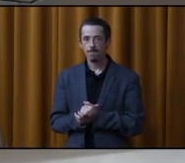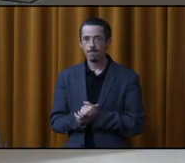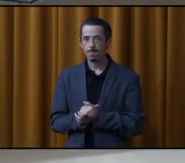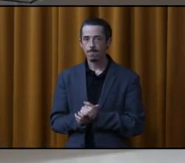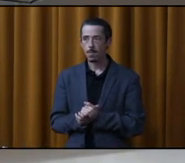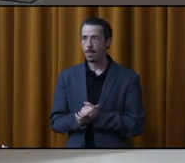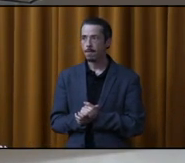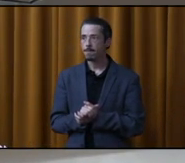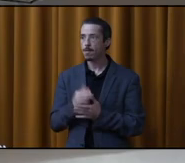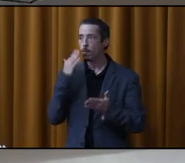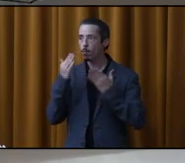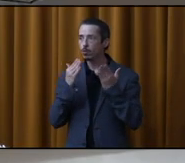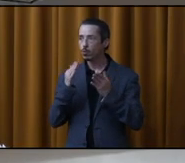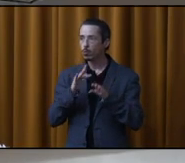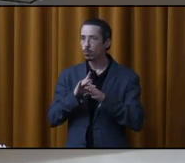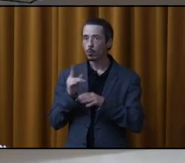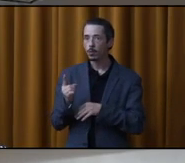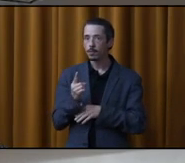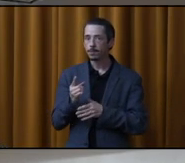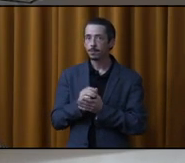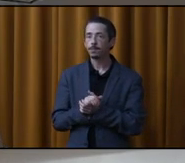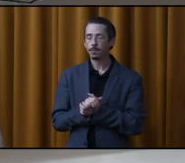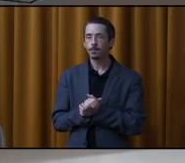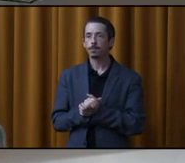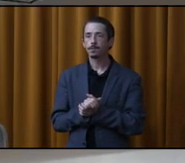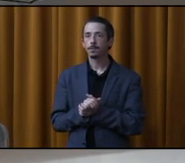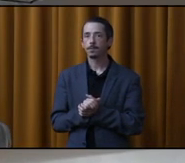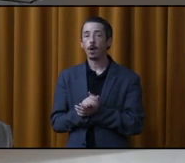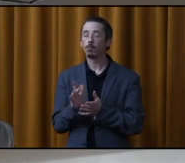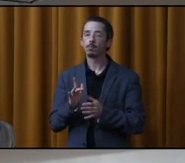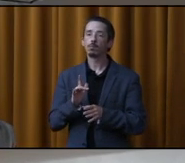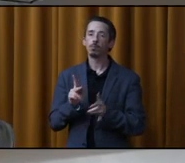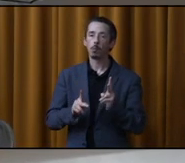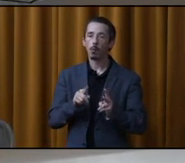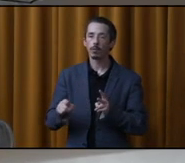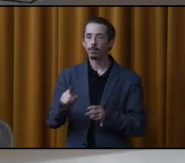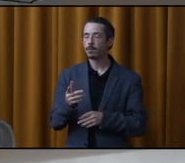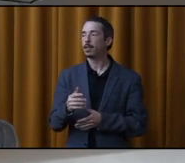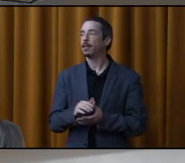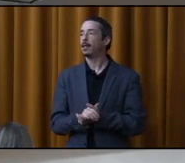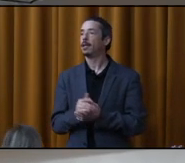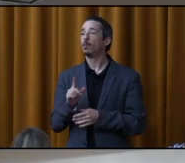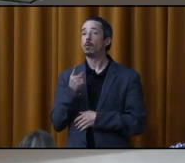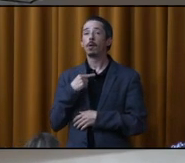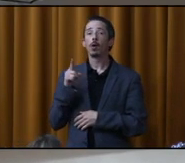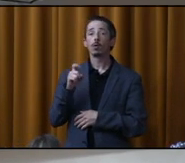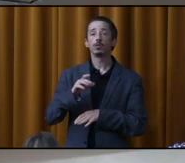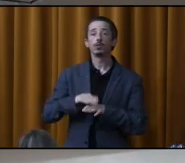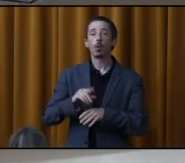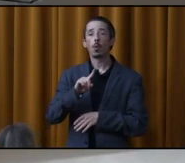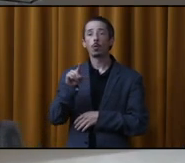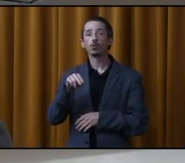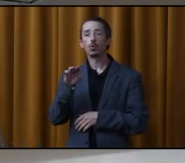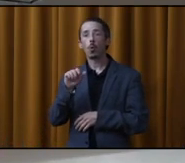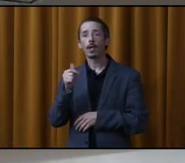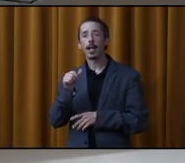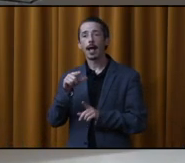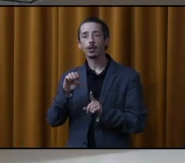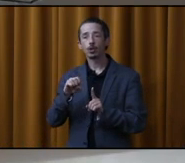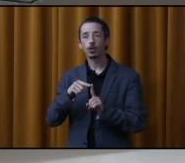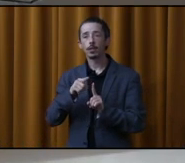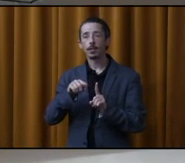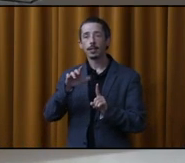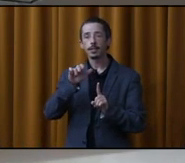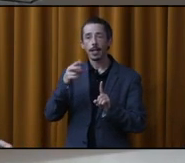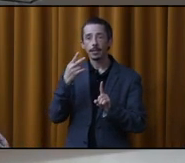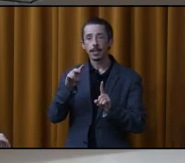Bonjour à tous. Bonjour. Ma première question, en fait, c'est concernant le zonage autour du 517